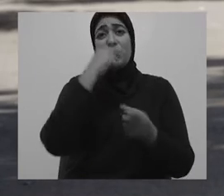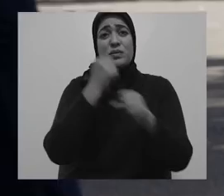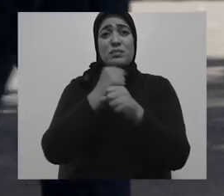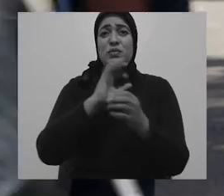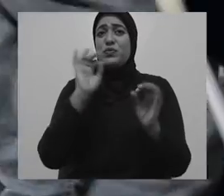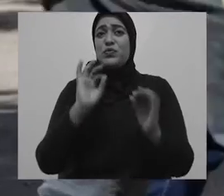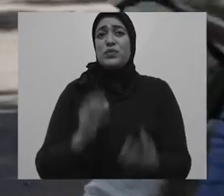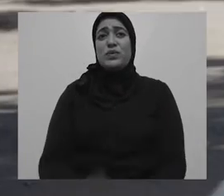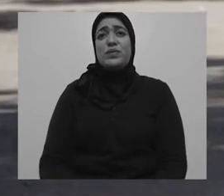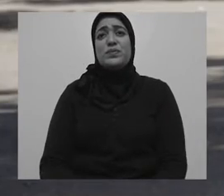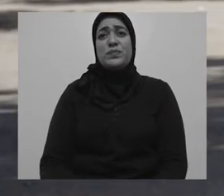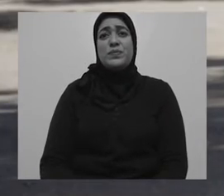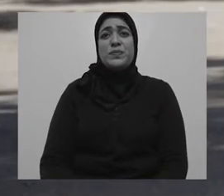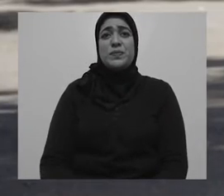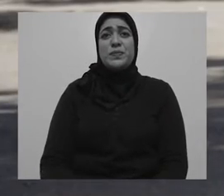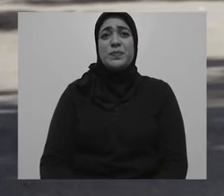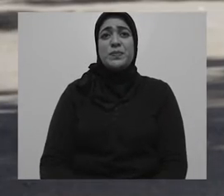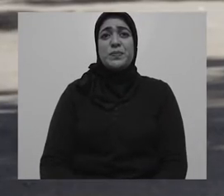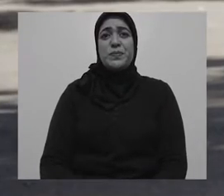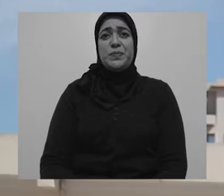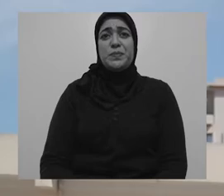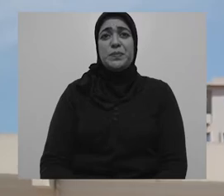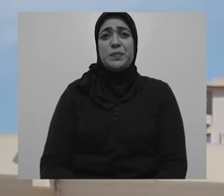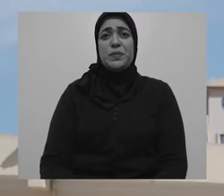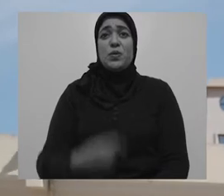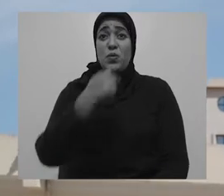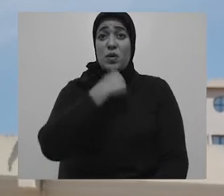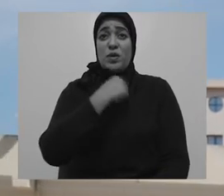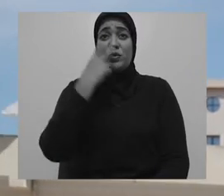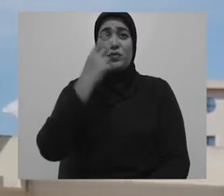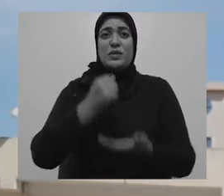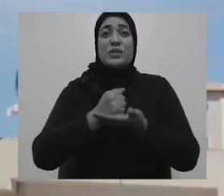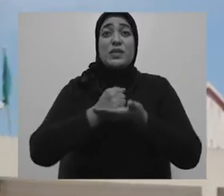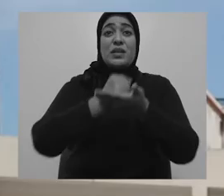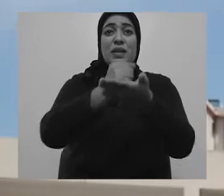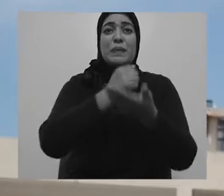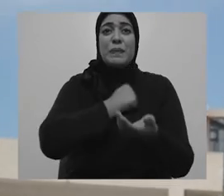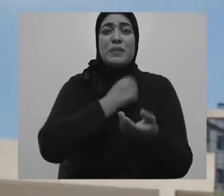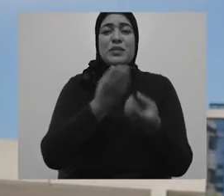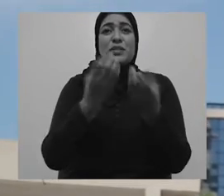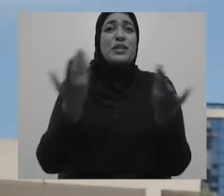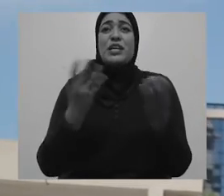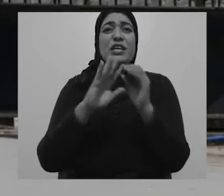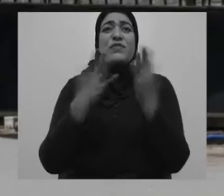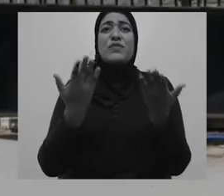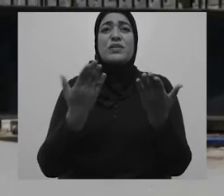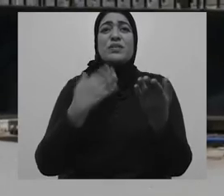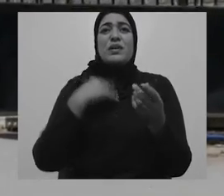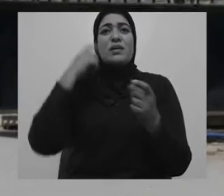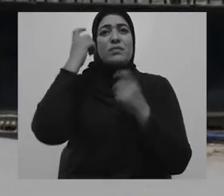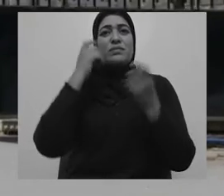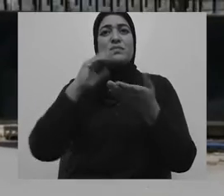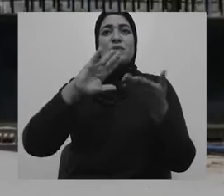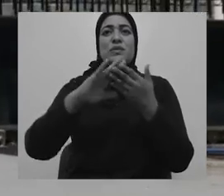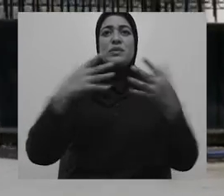handicaps différents. Par exemple, ils ont des handicaps visuels. Elles rencontrent aussi plusieurs difficultés. Le